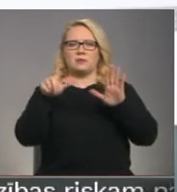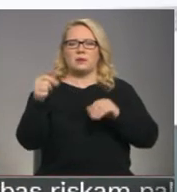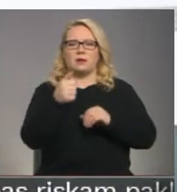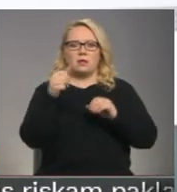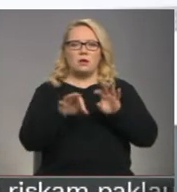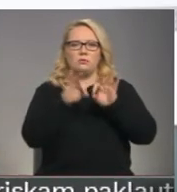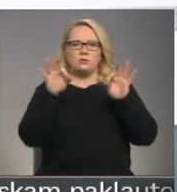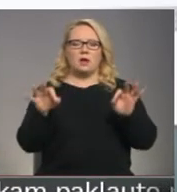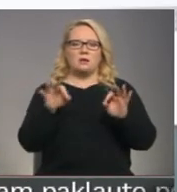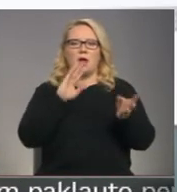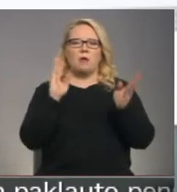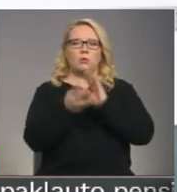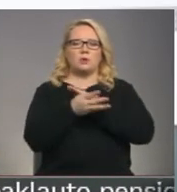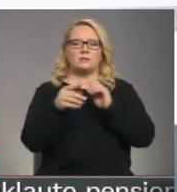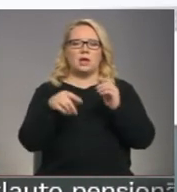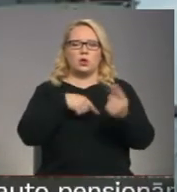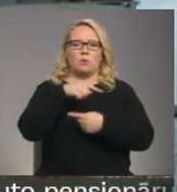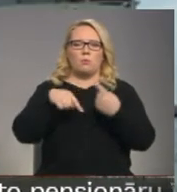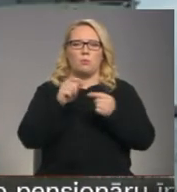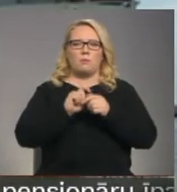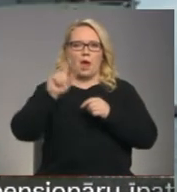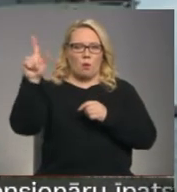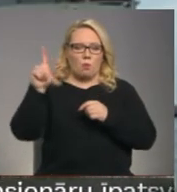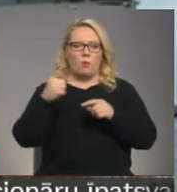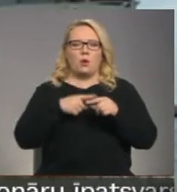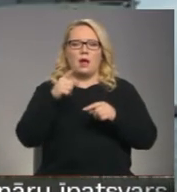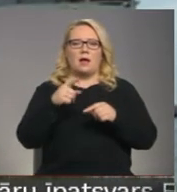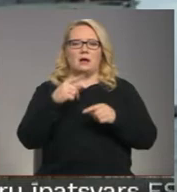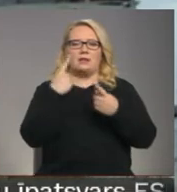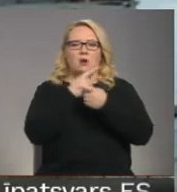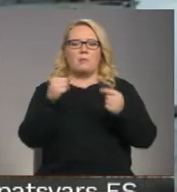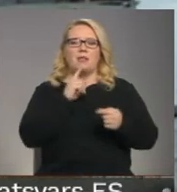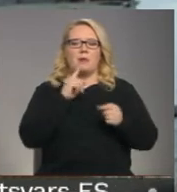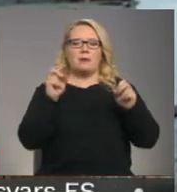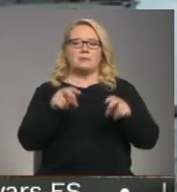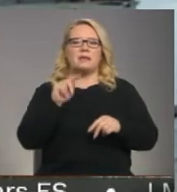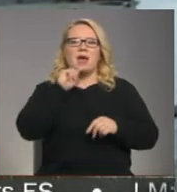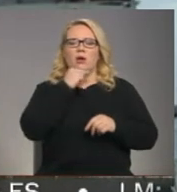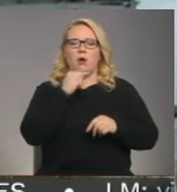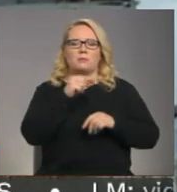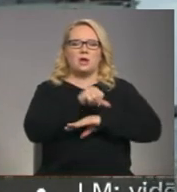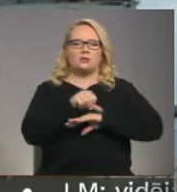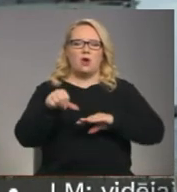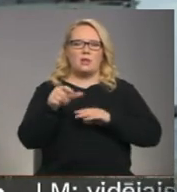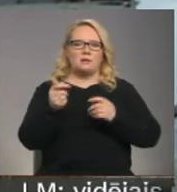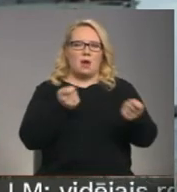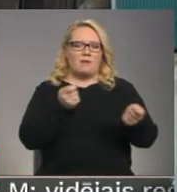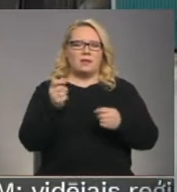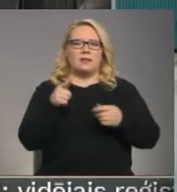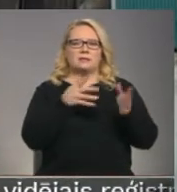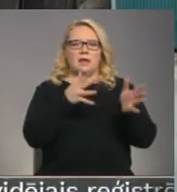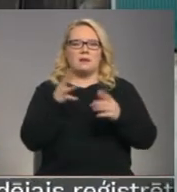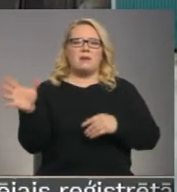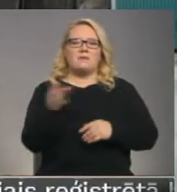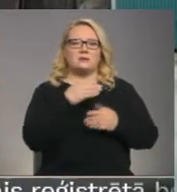gada uzsāktu apgrozījumu pieauguma tendenci. Kā informēja Liepājas speciālās ekonomiskā zonas pārvaldē, tas ietekmē visas pilsētas